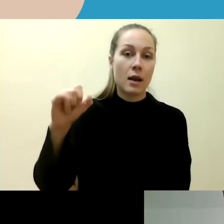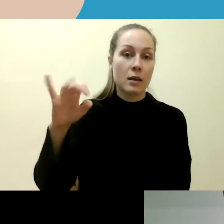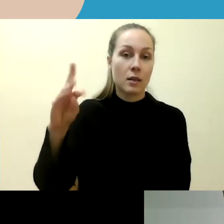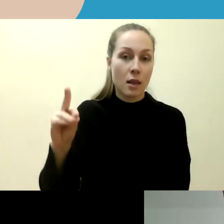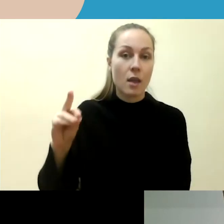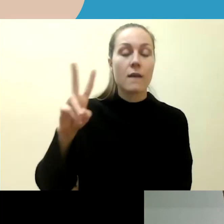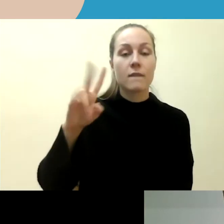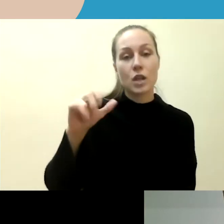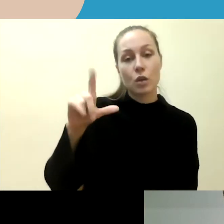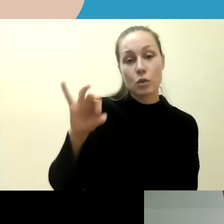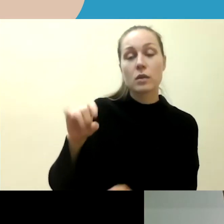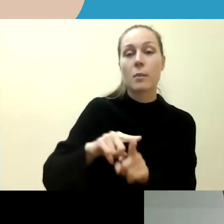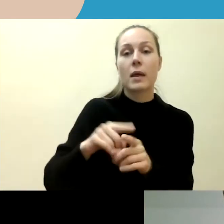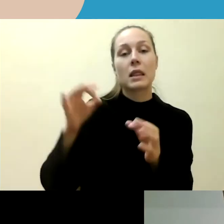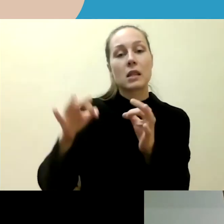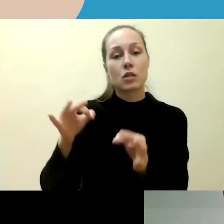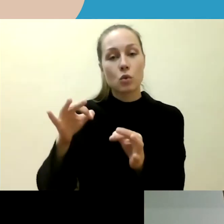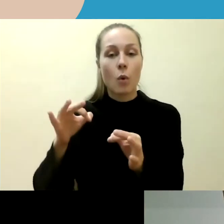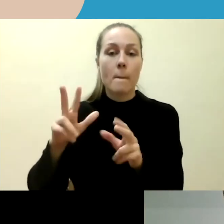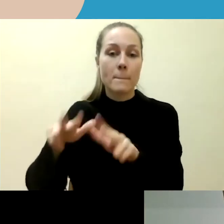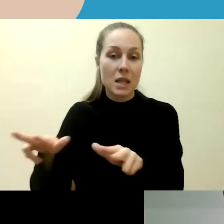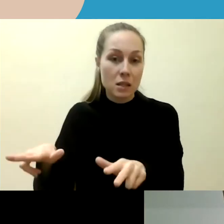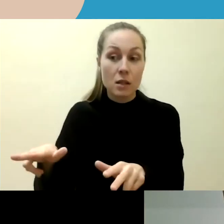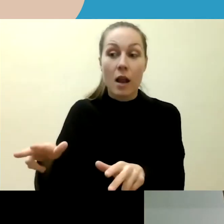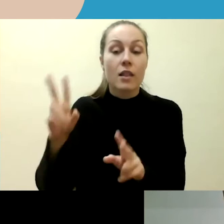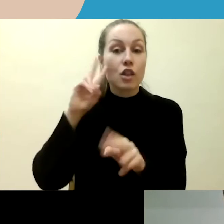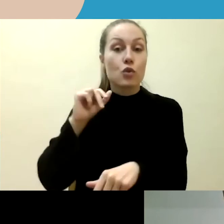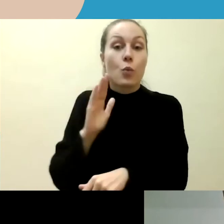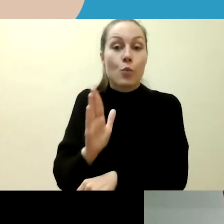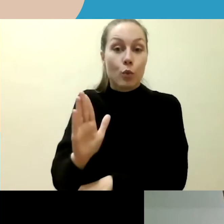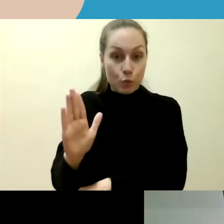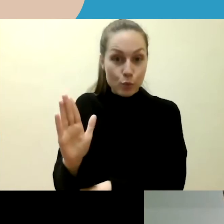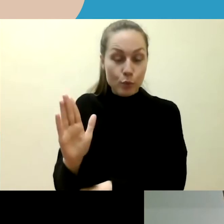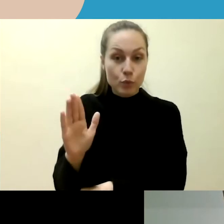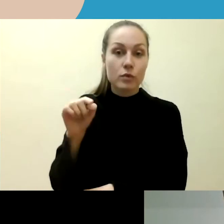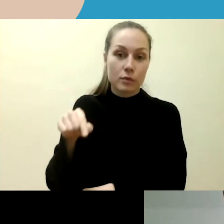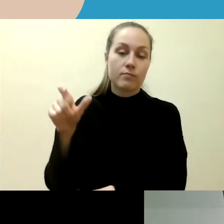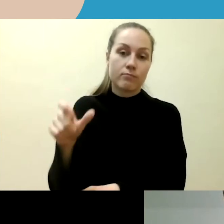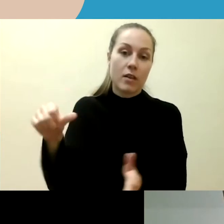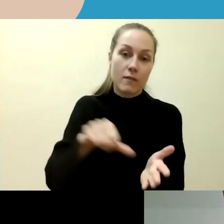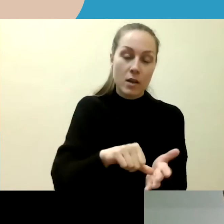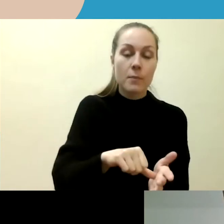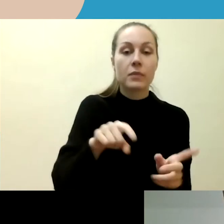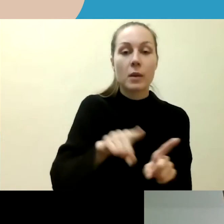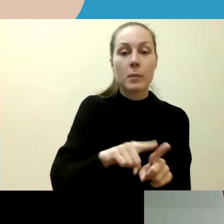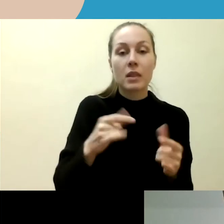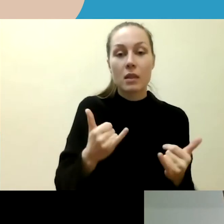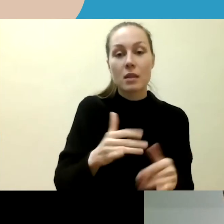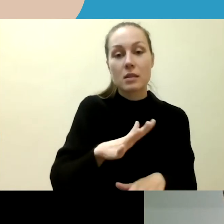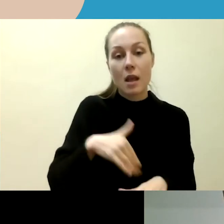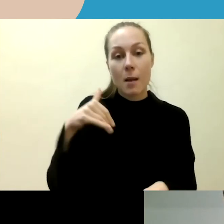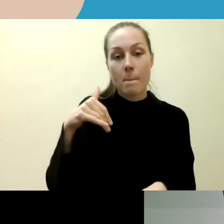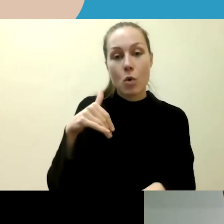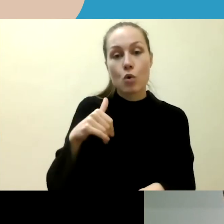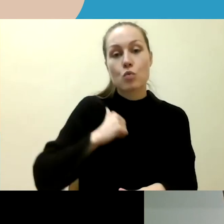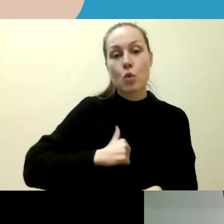teisingumo ministrė, tuo metu dar mes nežinojom, kad jie taps, ir debartinis Seimo žmogus